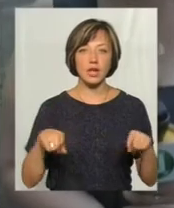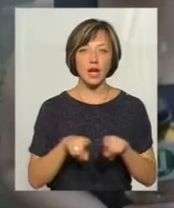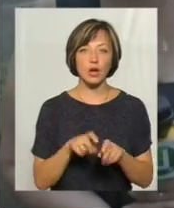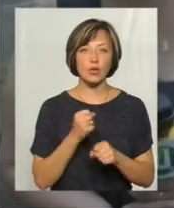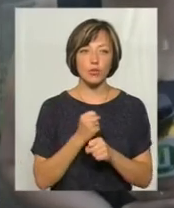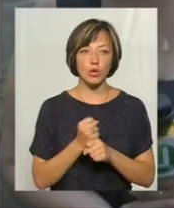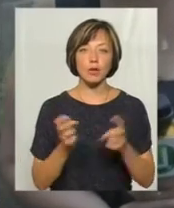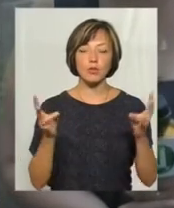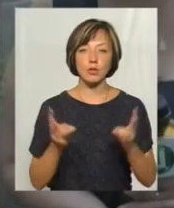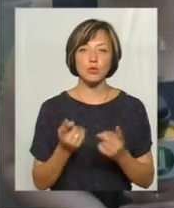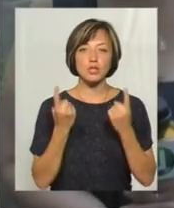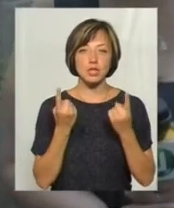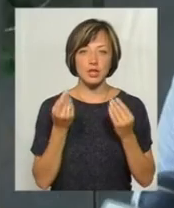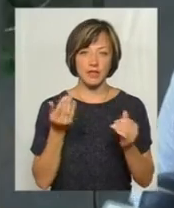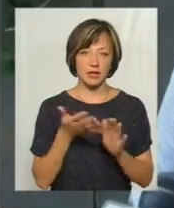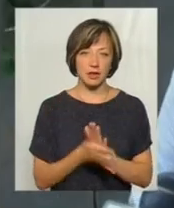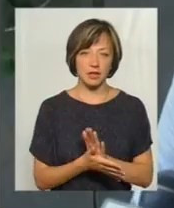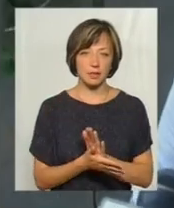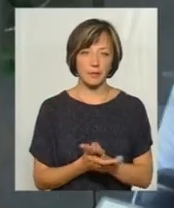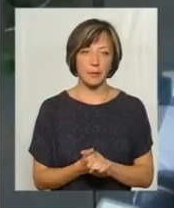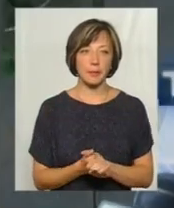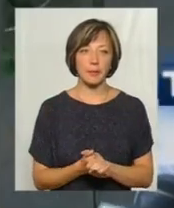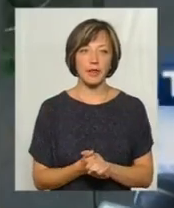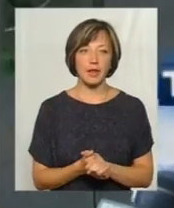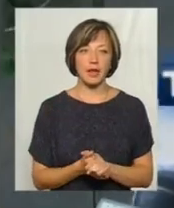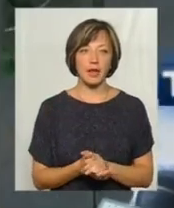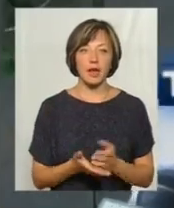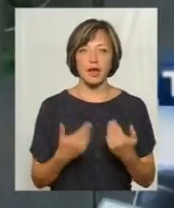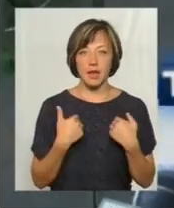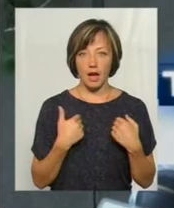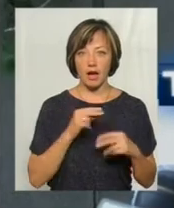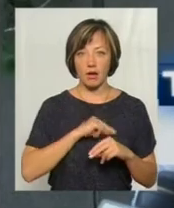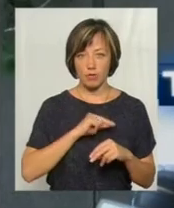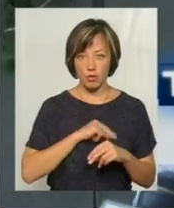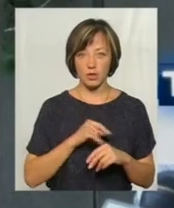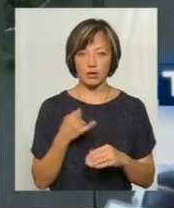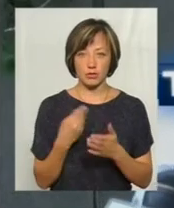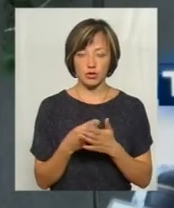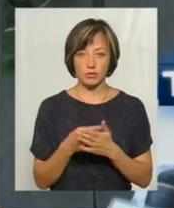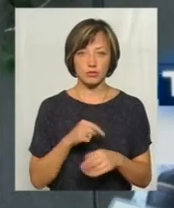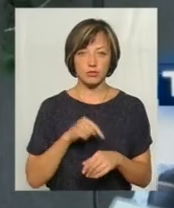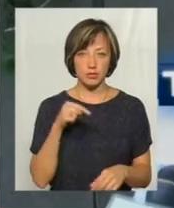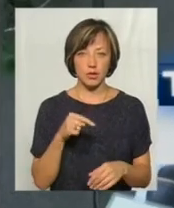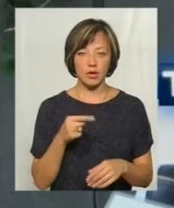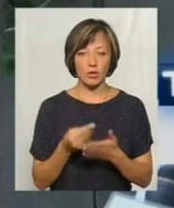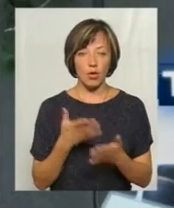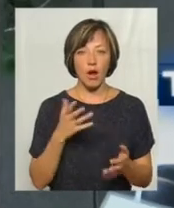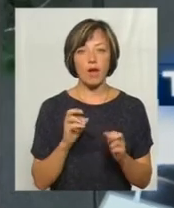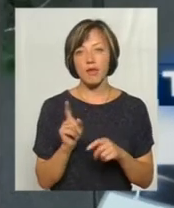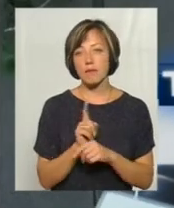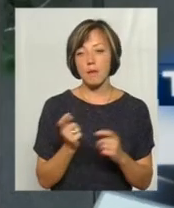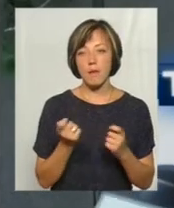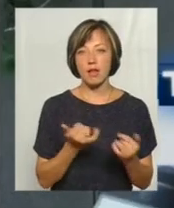роботи потребують значних витрат. Якщо я, наприклад, людина працює, то це як-то ударило по моєму бюджету. Але наскільки це буде нормально для